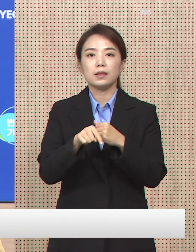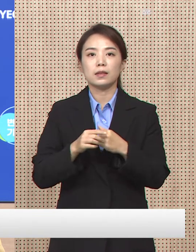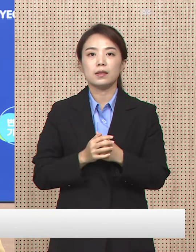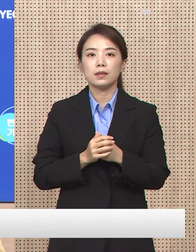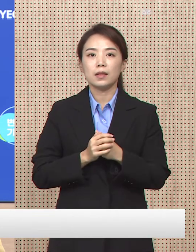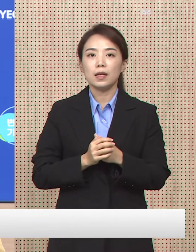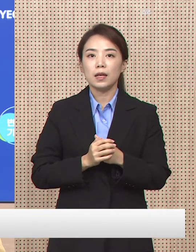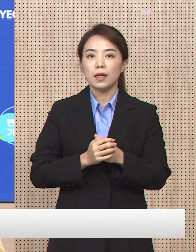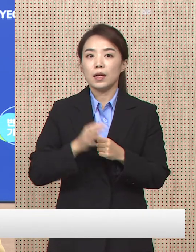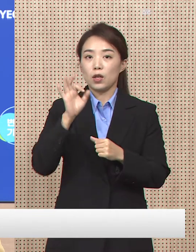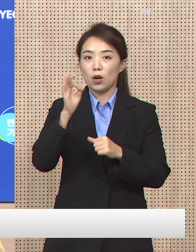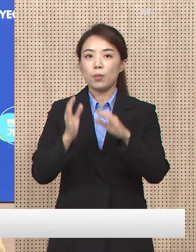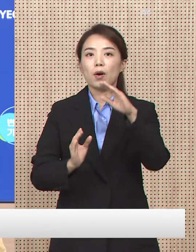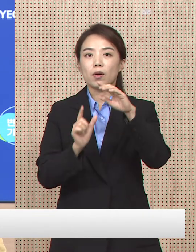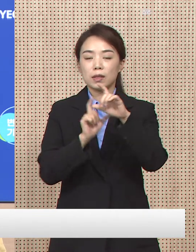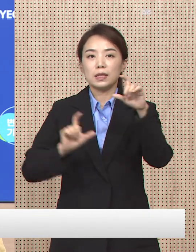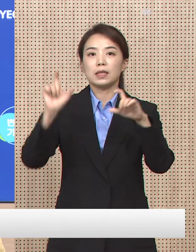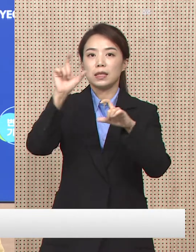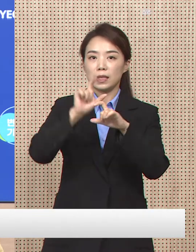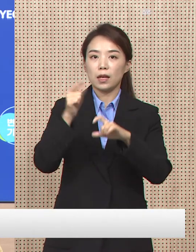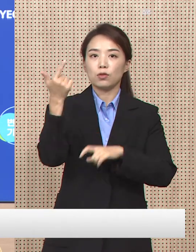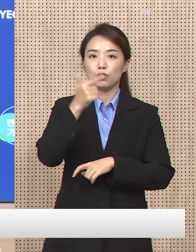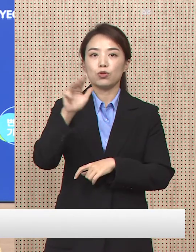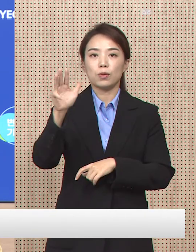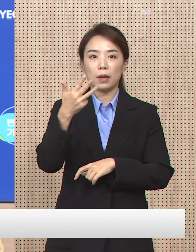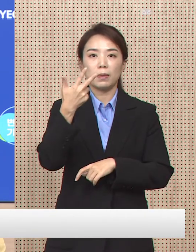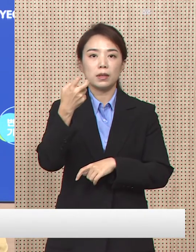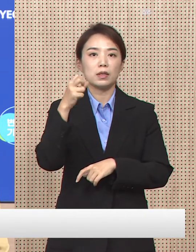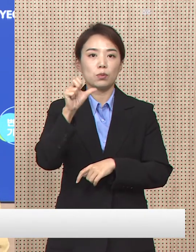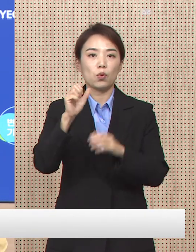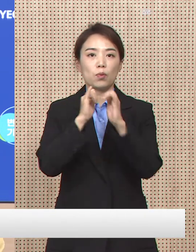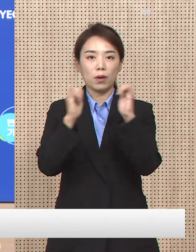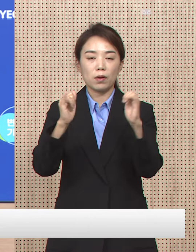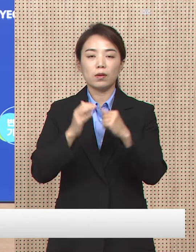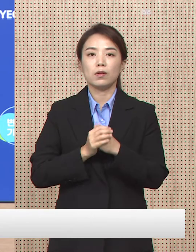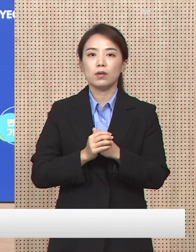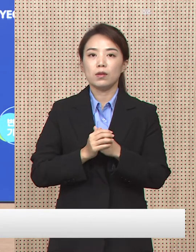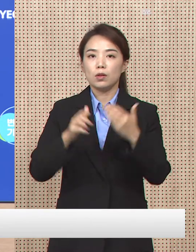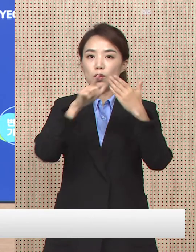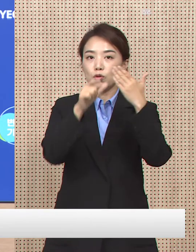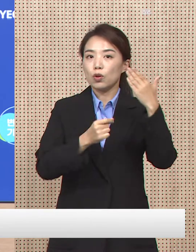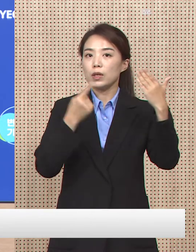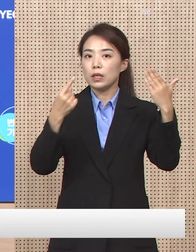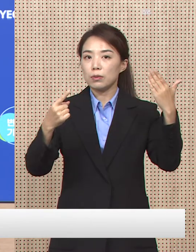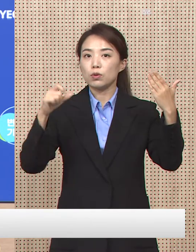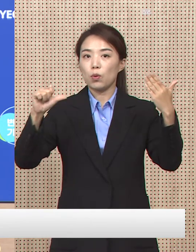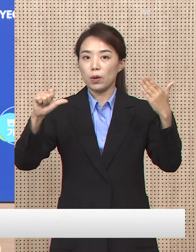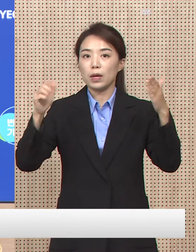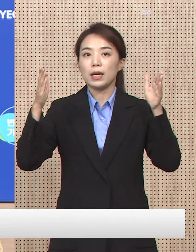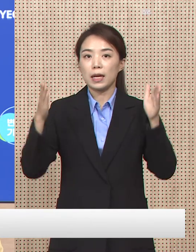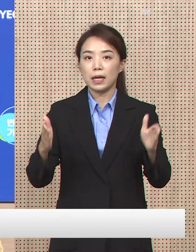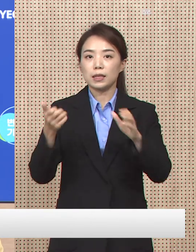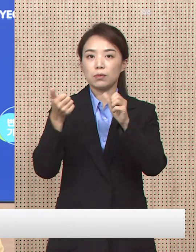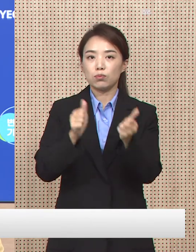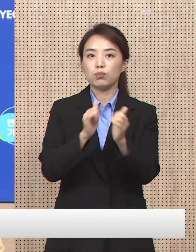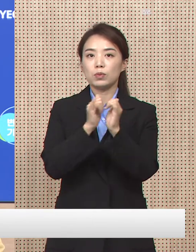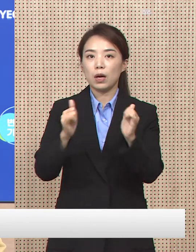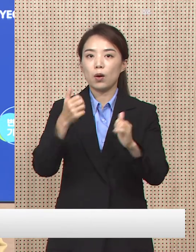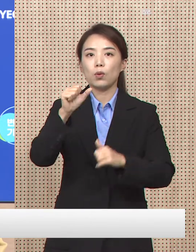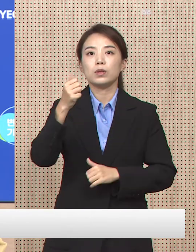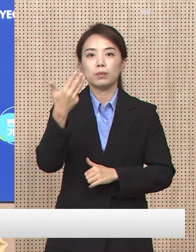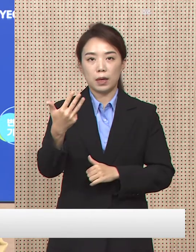대비 10명 증가한 6,875명입니다. 9월 1일부터 5일까지 발생한 도내 사망자는